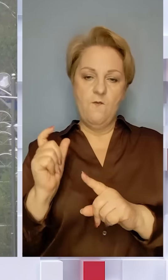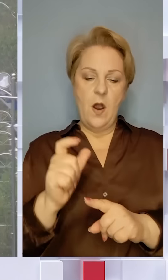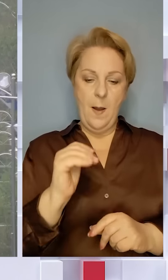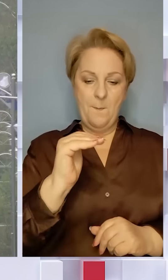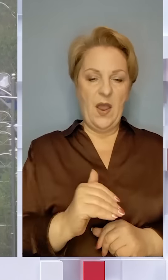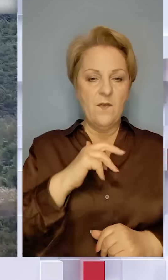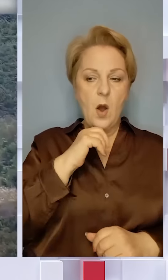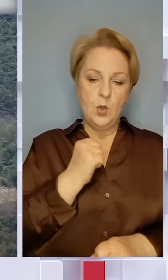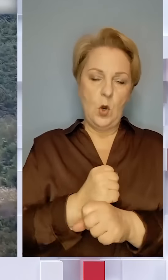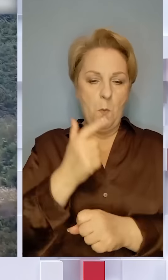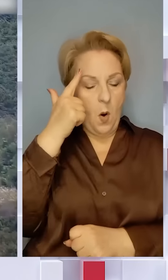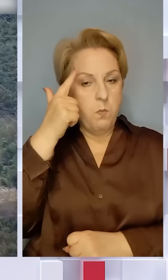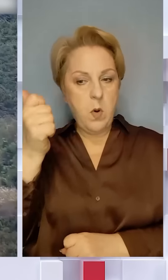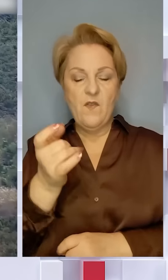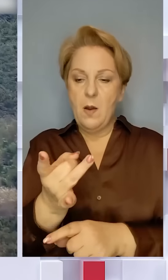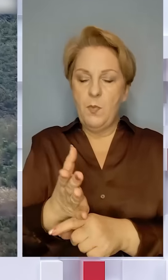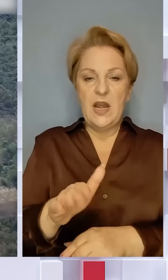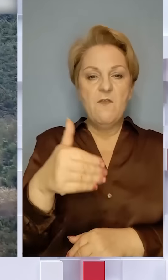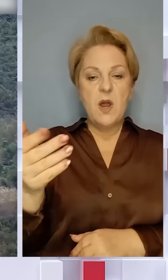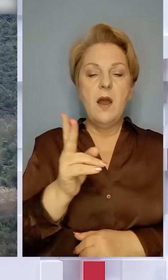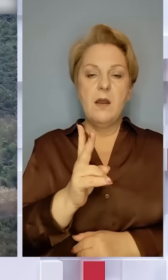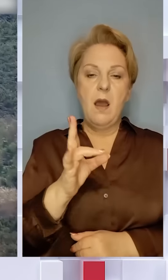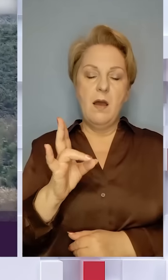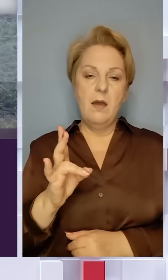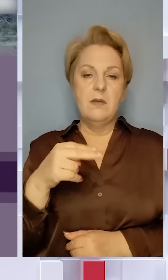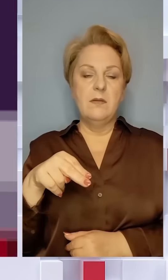Південна Корея зробила попереджувальний постріл у бік КНДР.